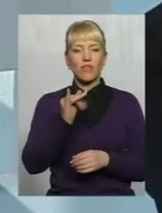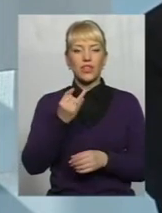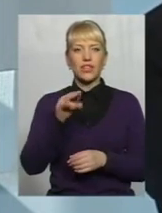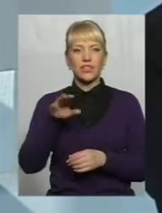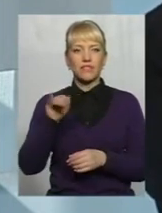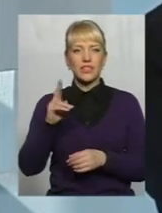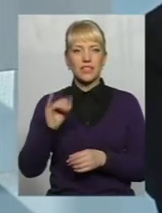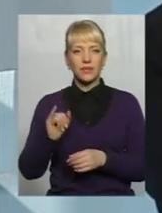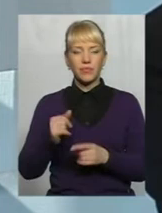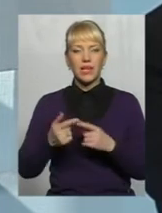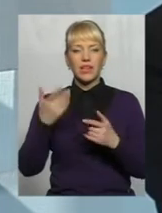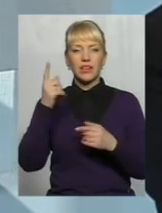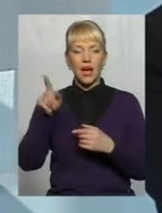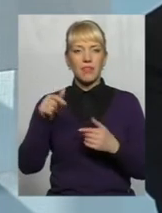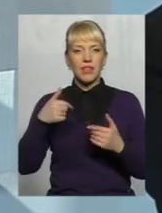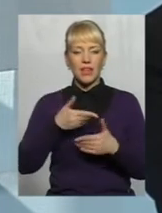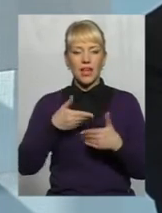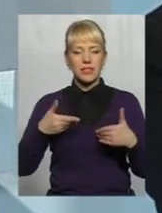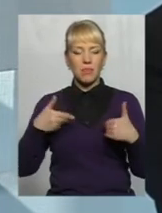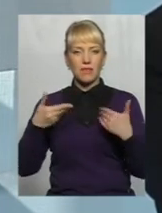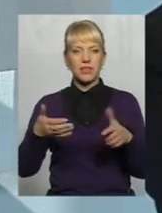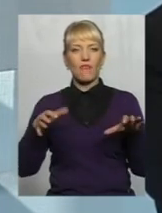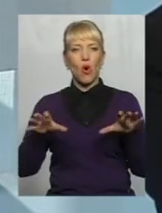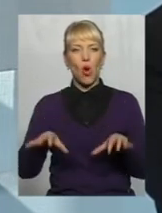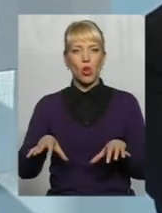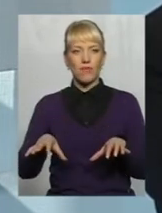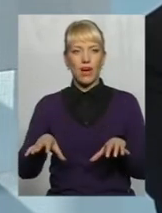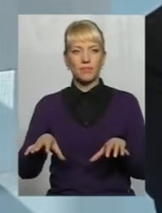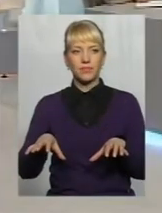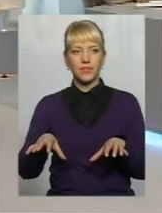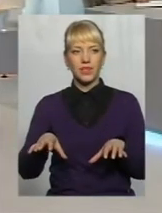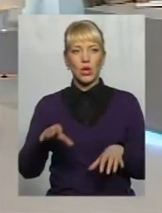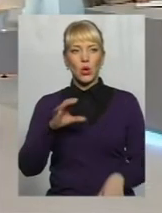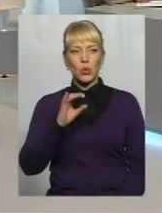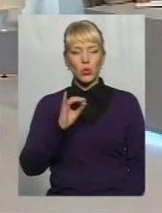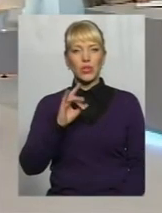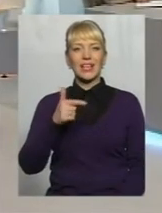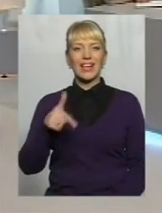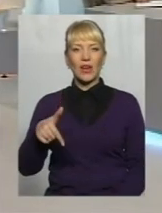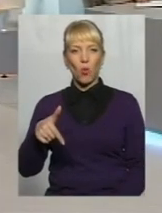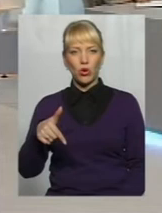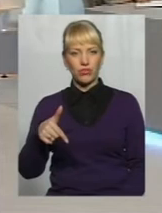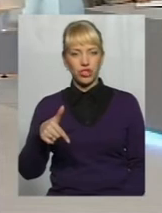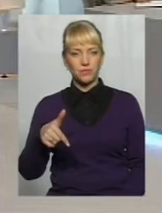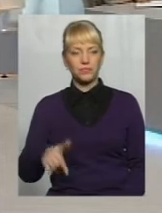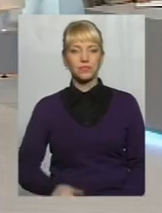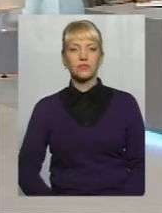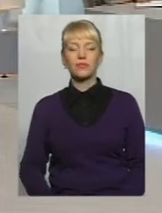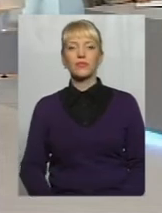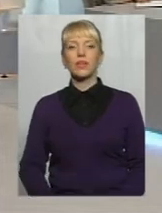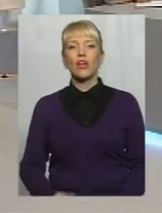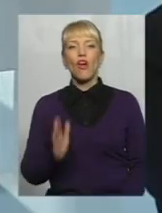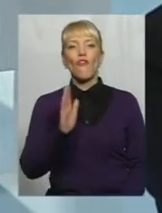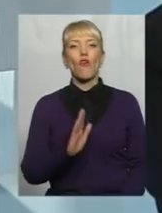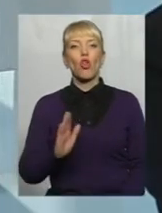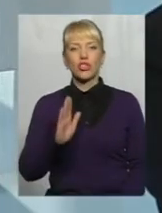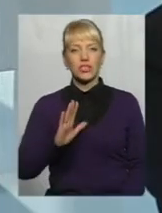голова Ігор Григорович І в Волочиську